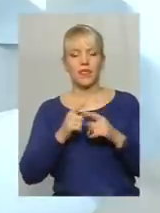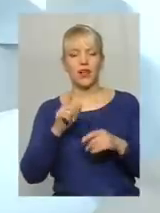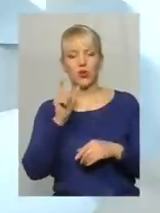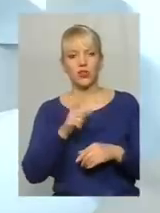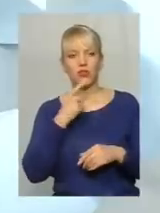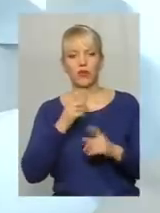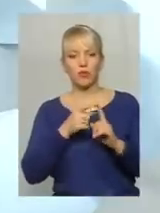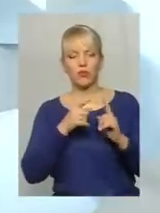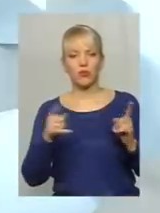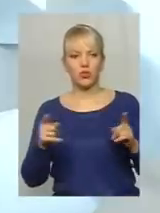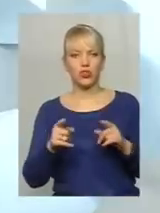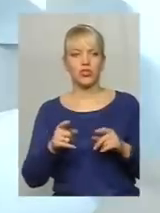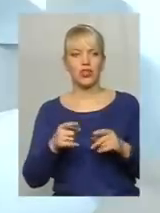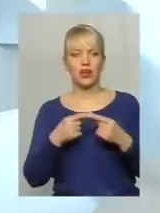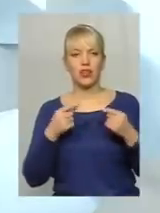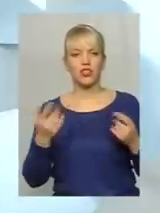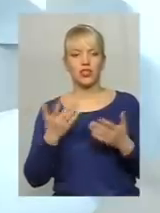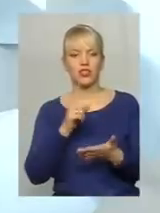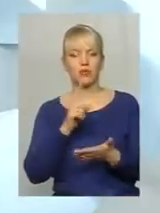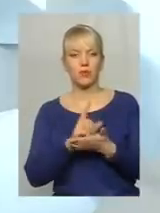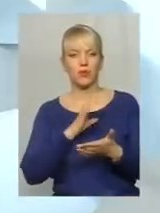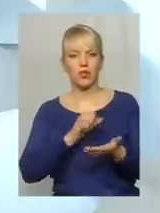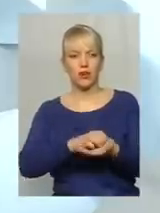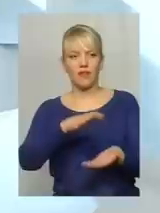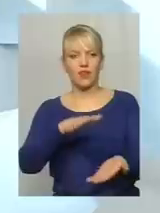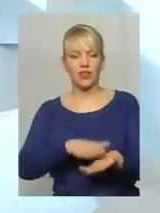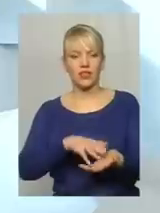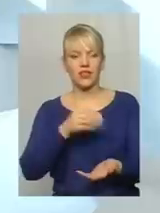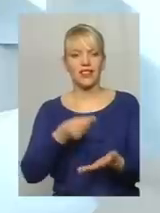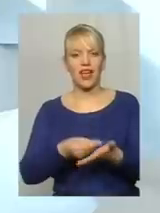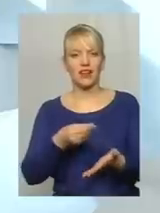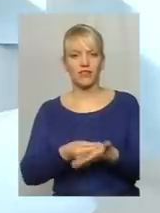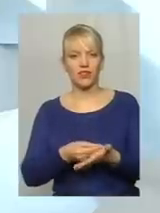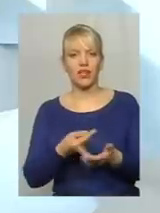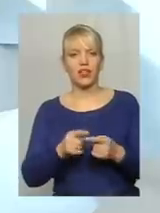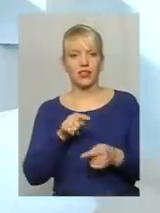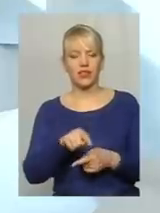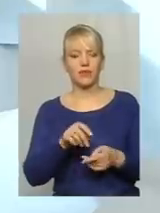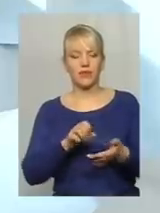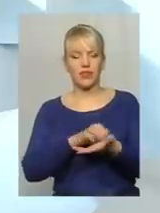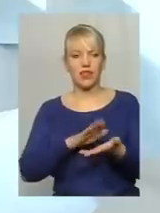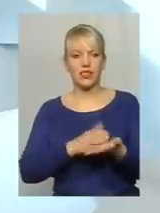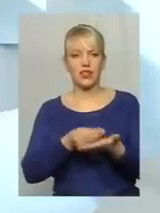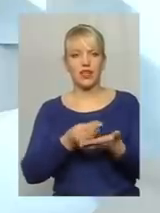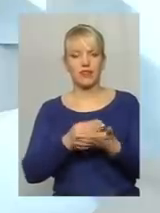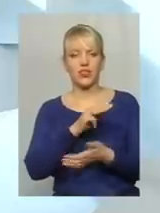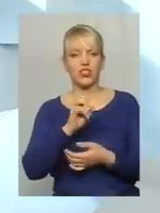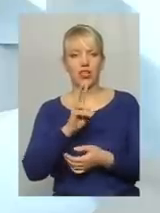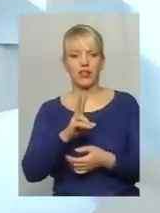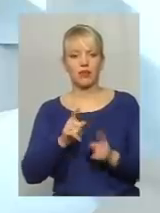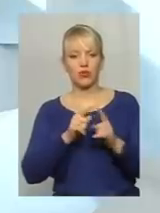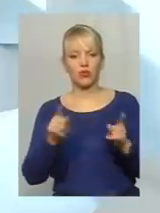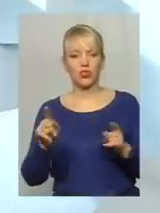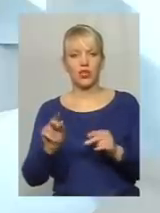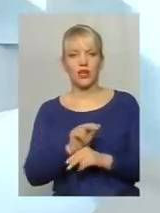поточні, які зобов'язані бути вкладені в тарифі. Ці речі вкладені в тарифі жеків, як поточний ремонт